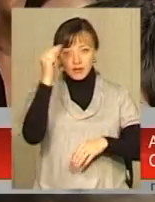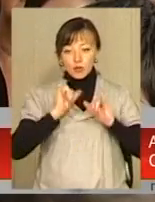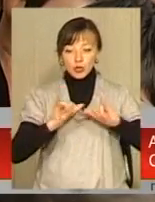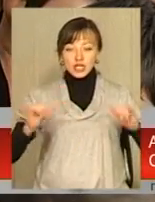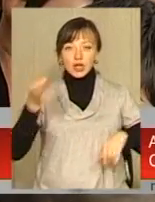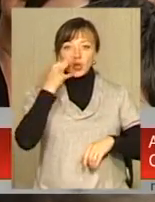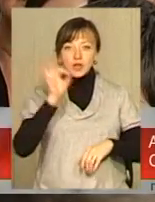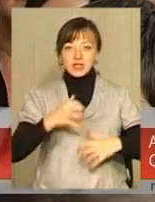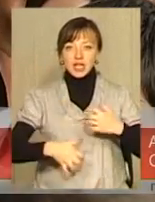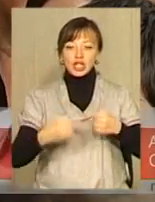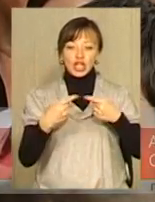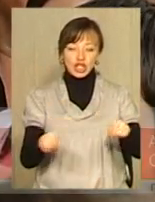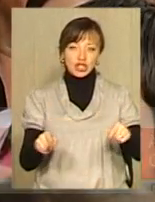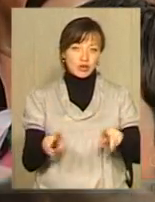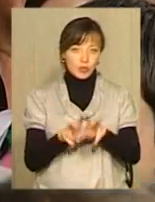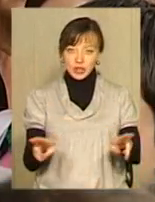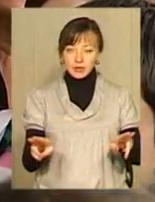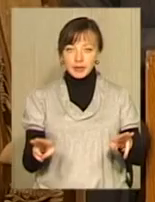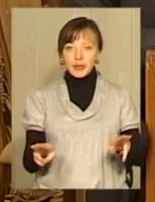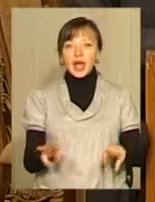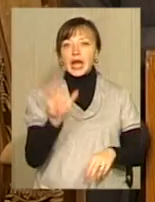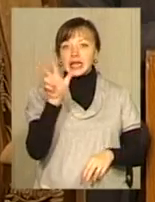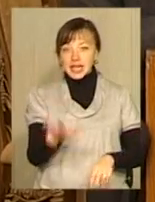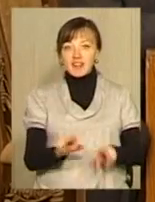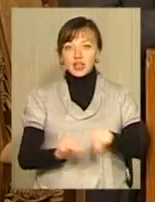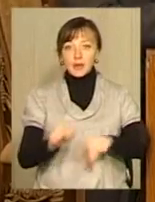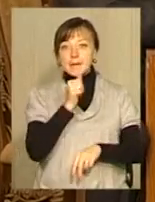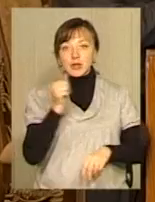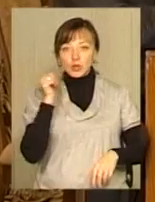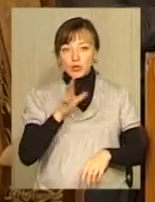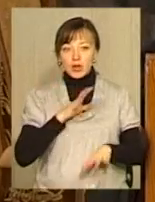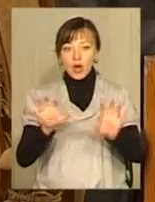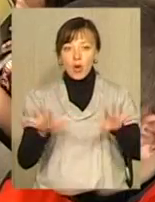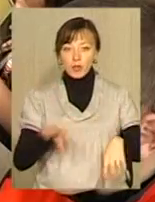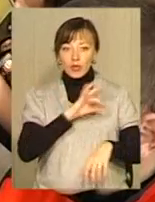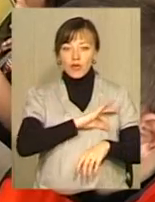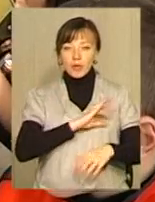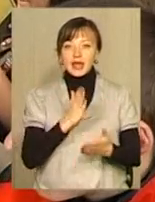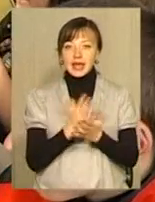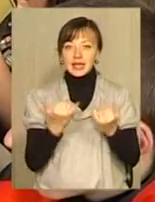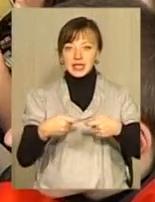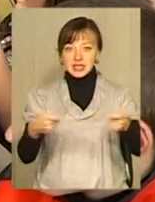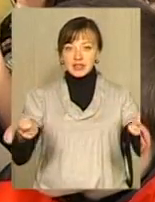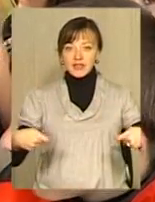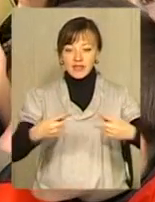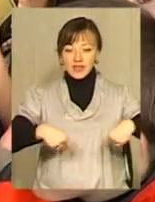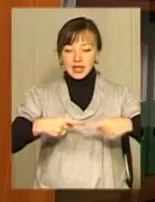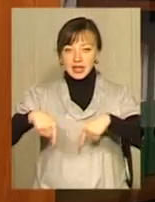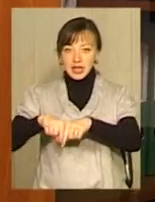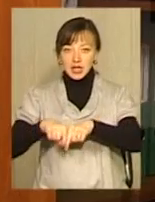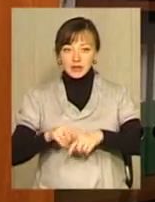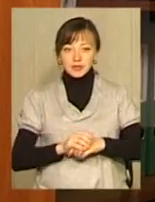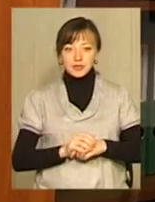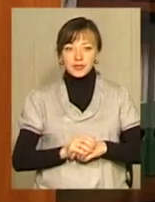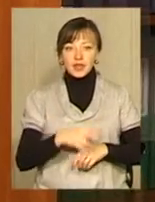досвіду серед інших йому подібних. До речі, три викладачі, які в минулому були головами профкомів, є нині завідувачками відділень коледжу.